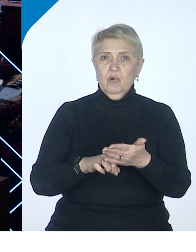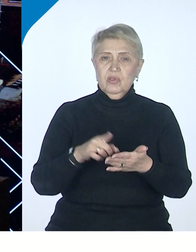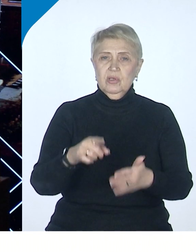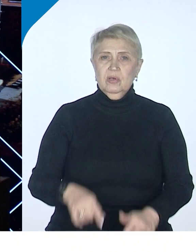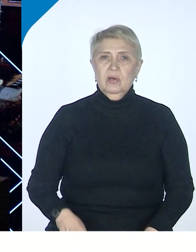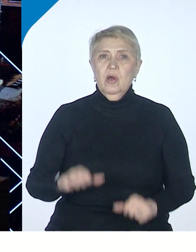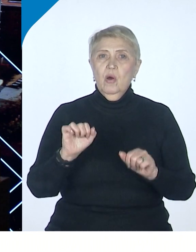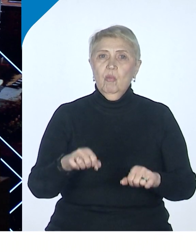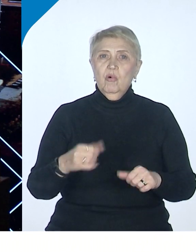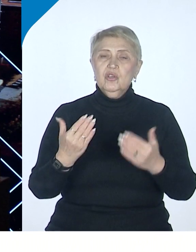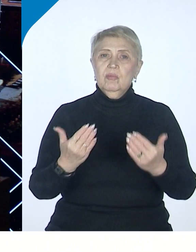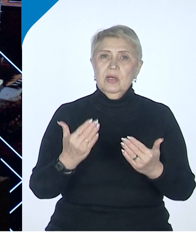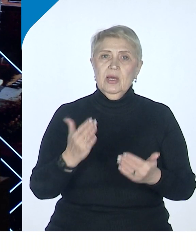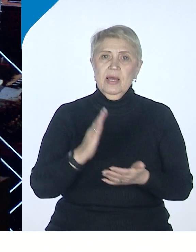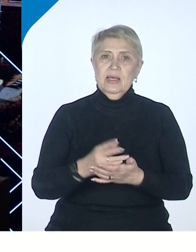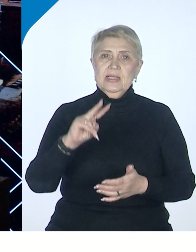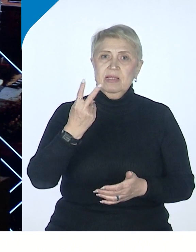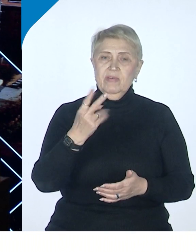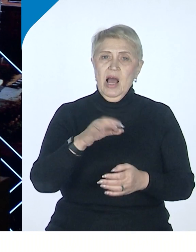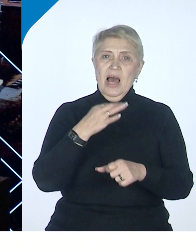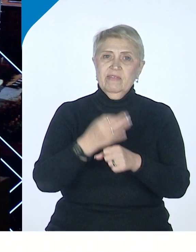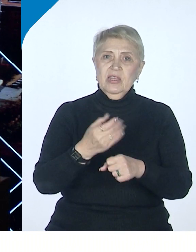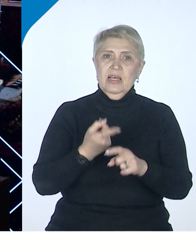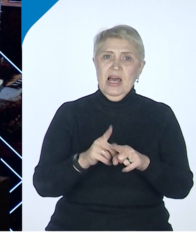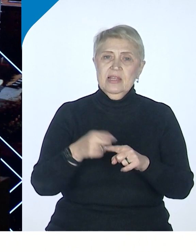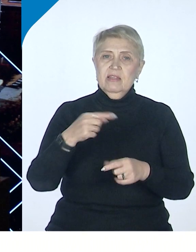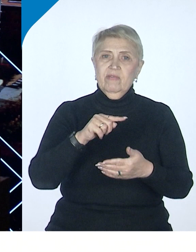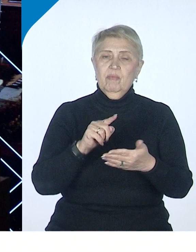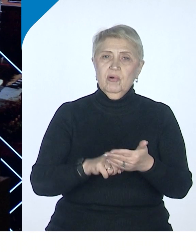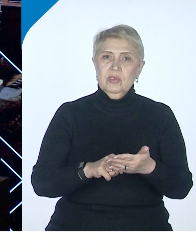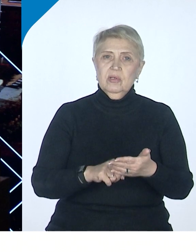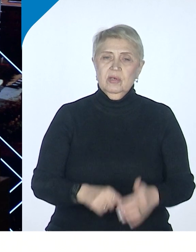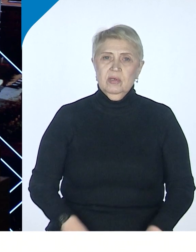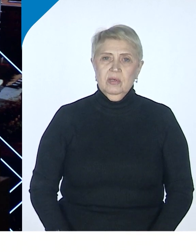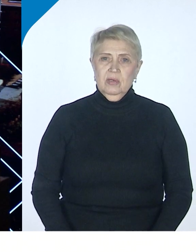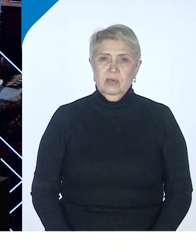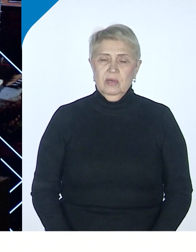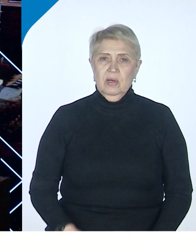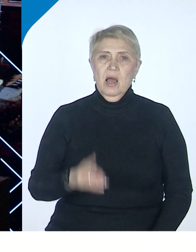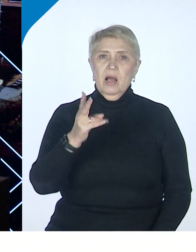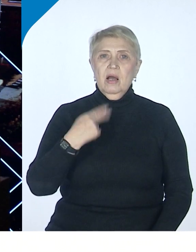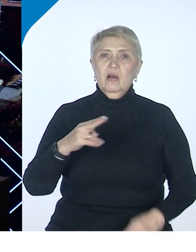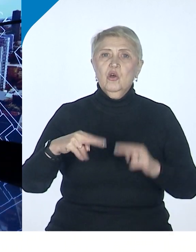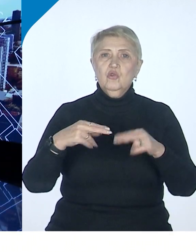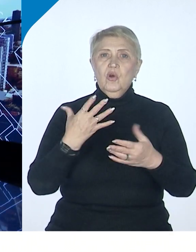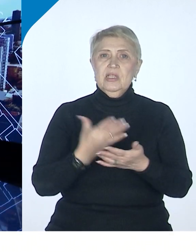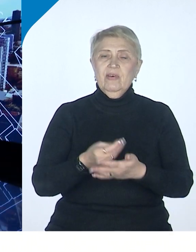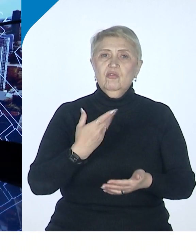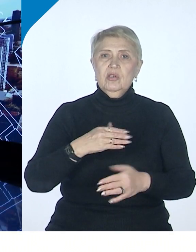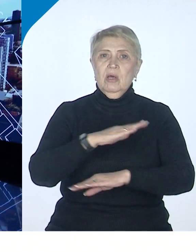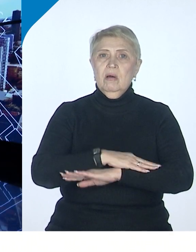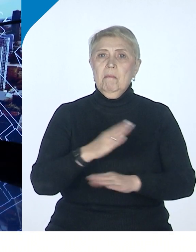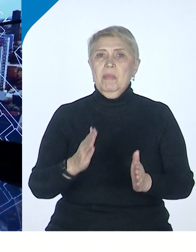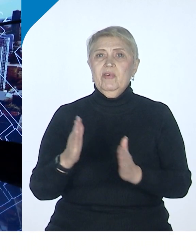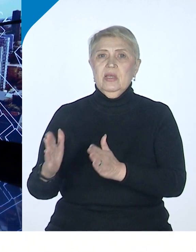Можем ли мы... Есть два ответа на этот вопрос. Как стратегия, это как строить свое поведение. Есть два